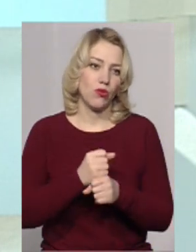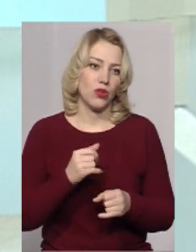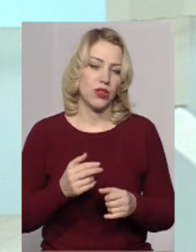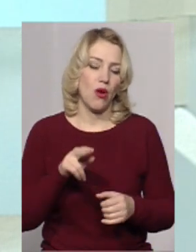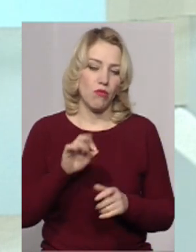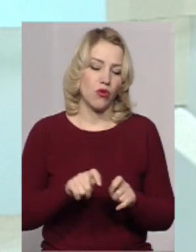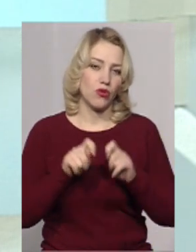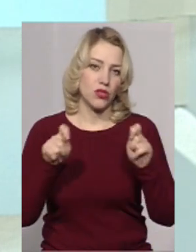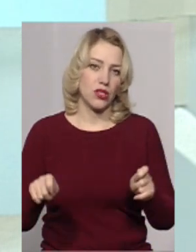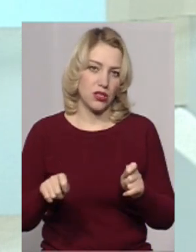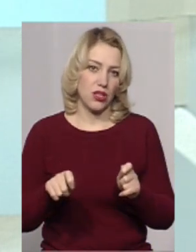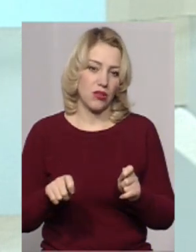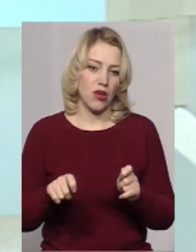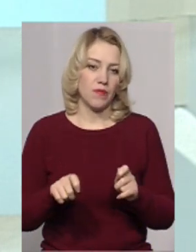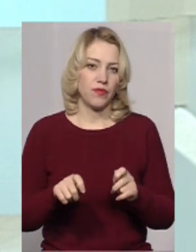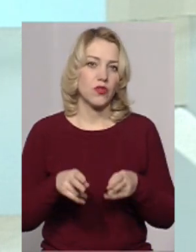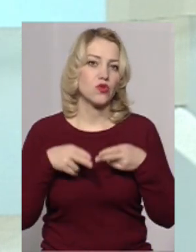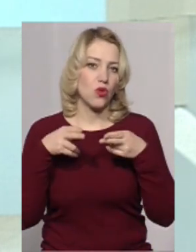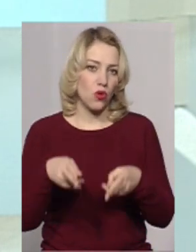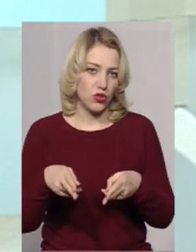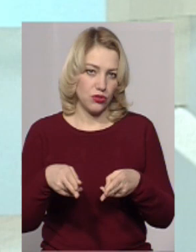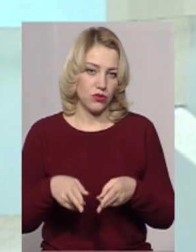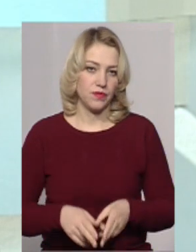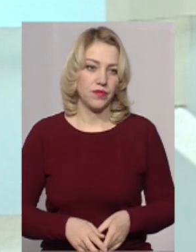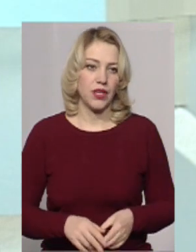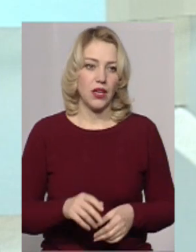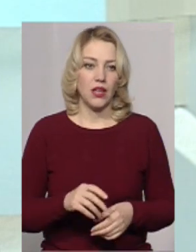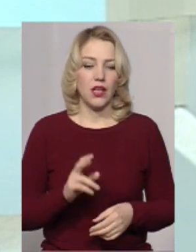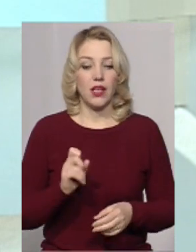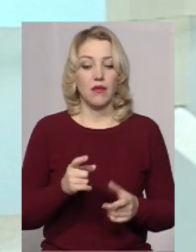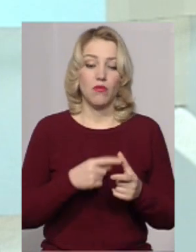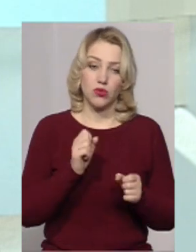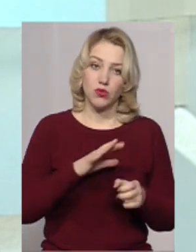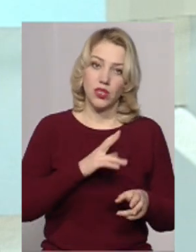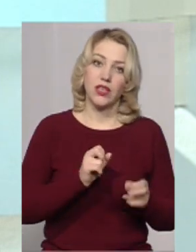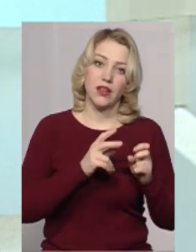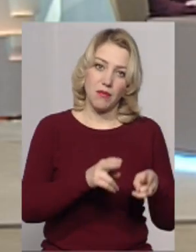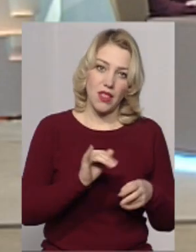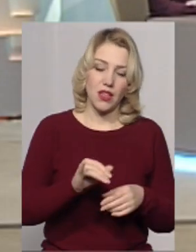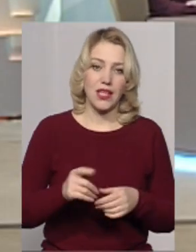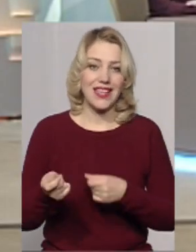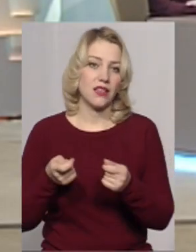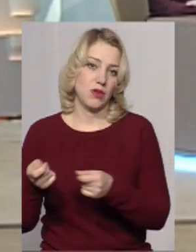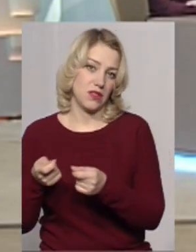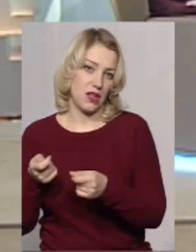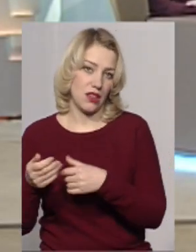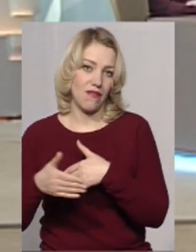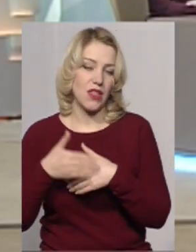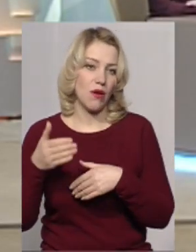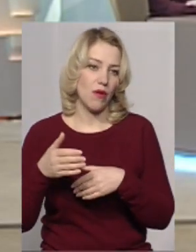розкриттю того чи розслідування того чи іншого правопорушення, як кримінального, так і адміністративного. Тому,